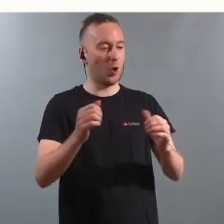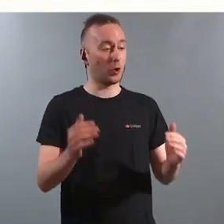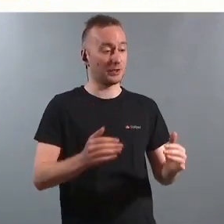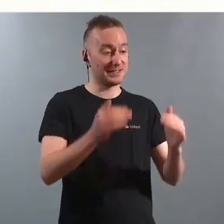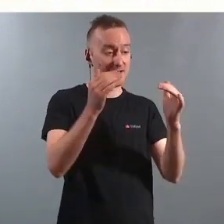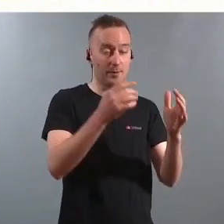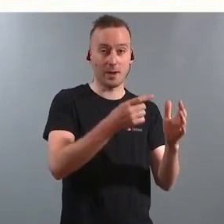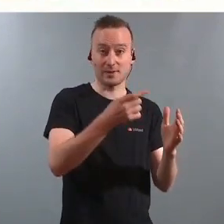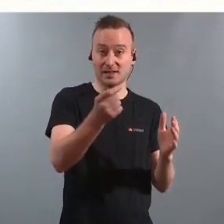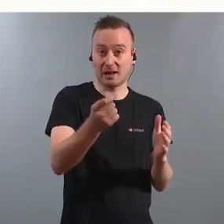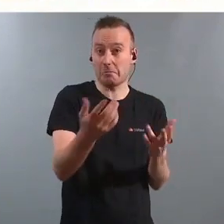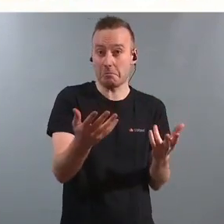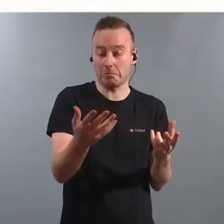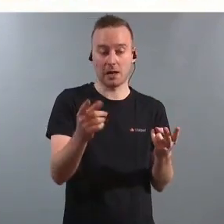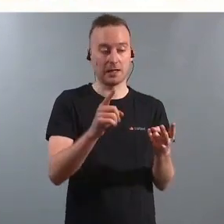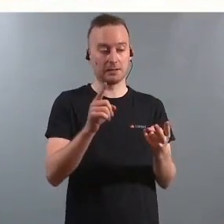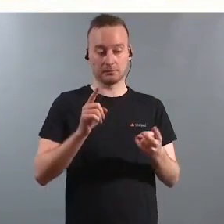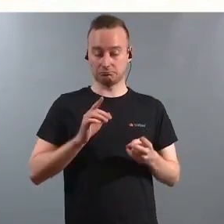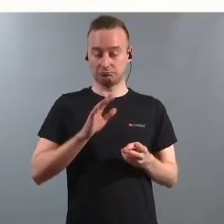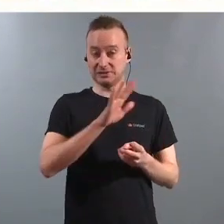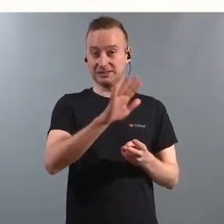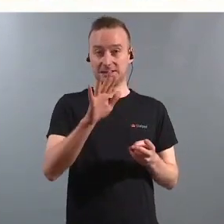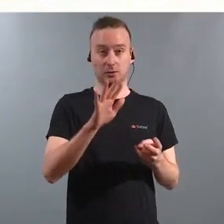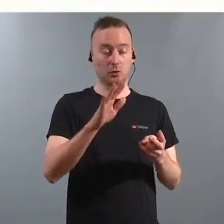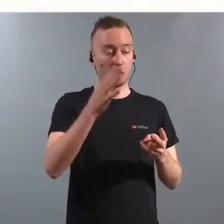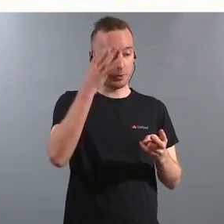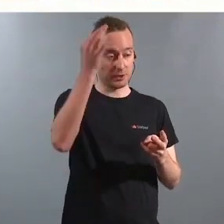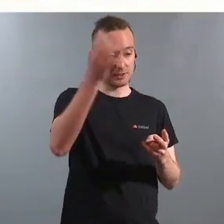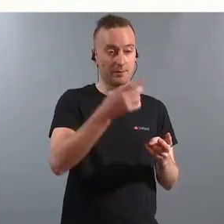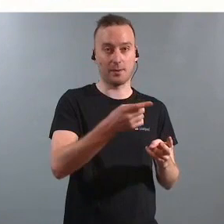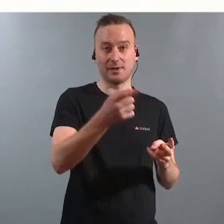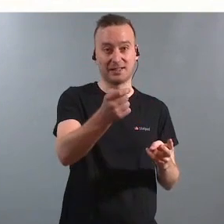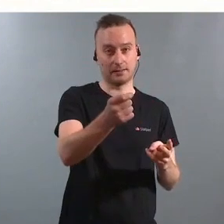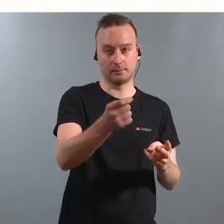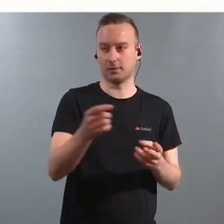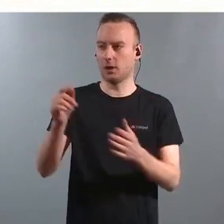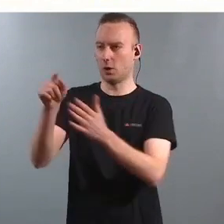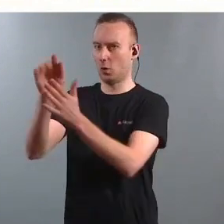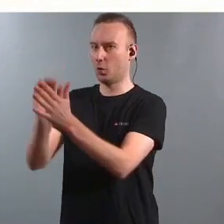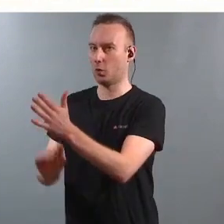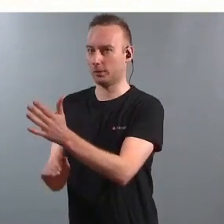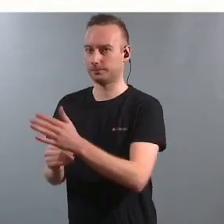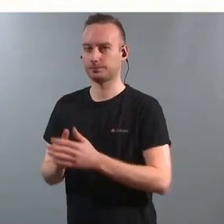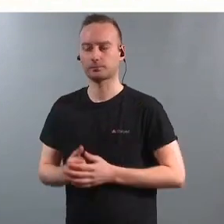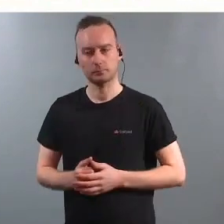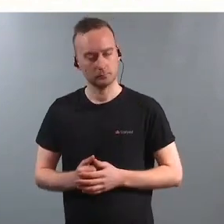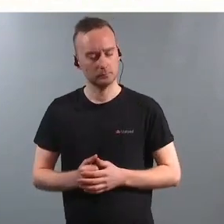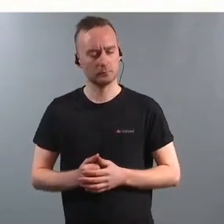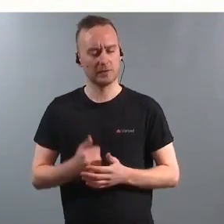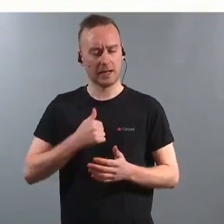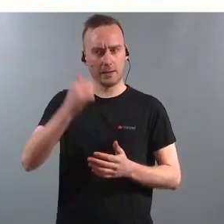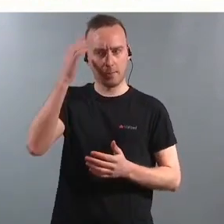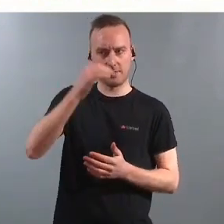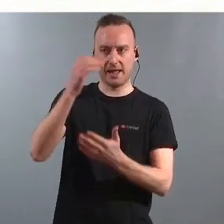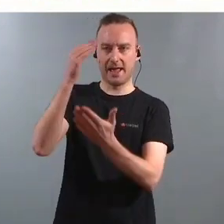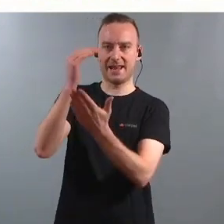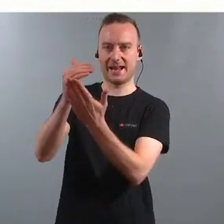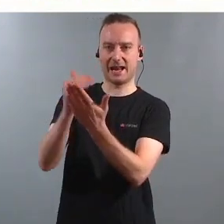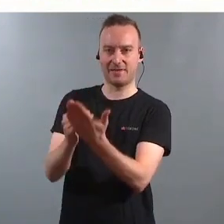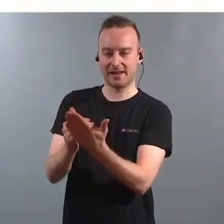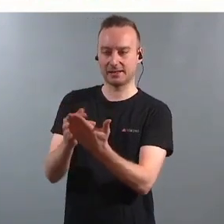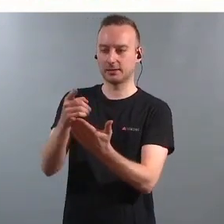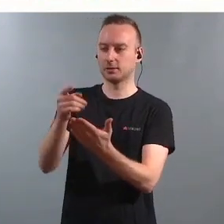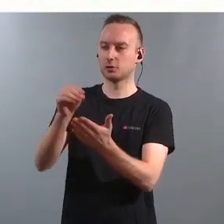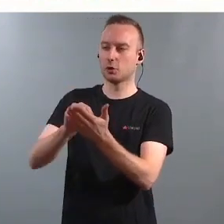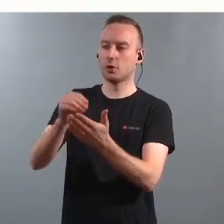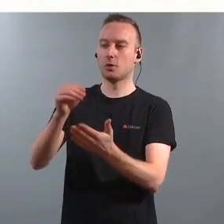hvilken kompetanse de skal ha. Jeg mener at vi må ha et regelverk som sier noe om hvilken kompetanse skal